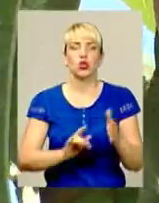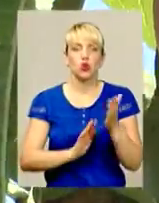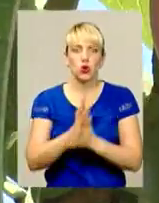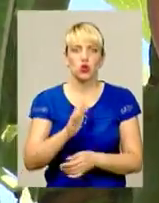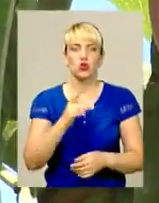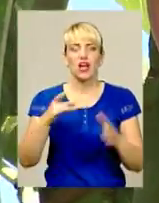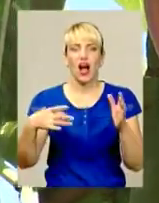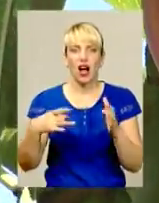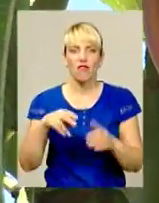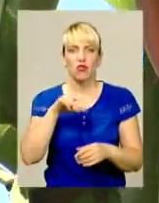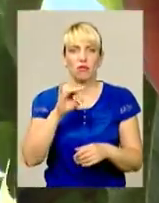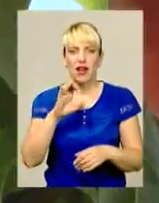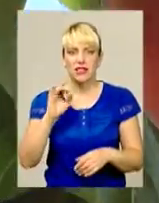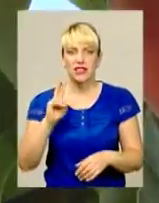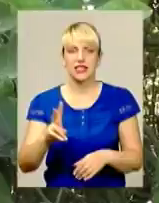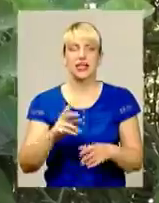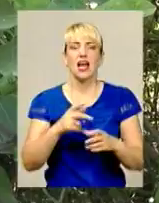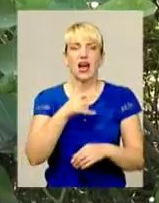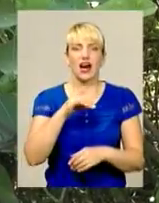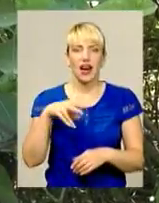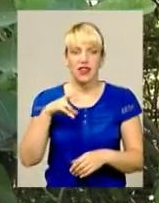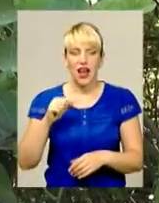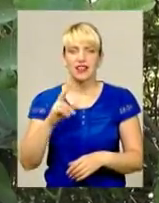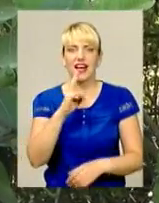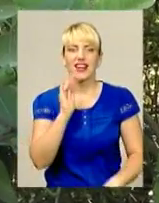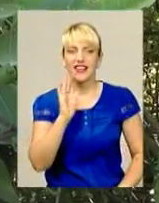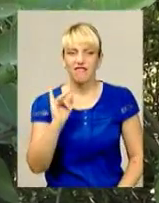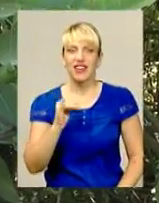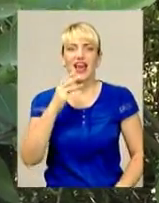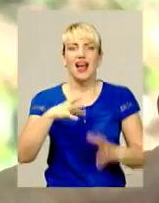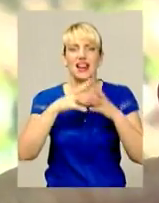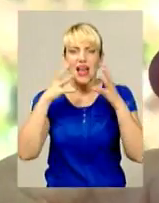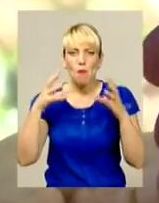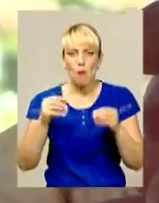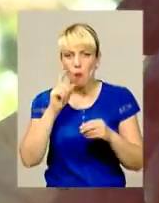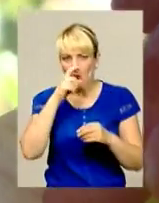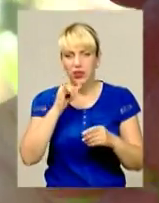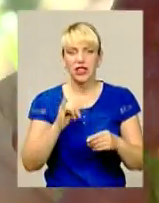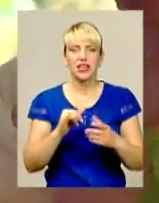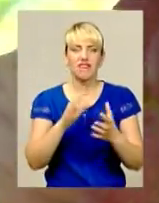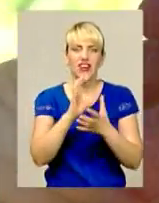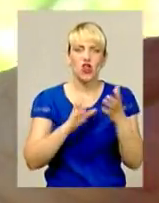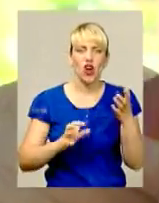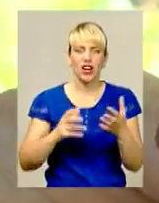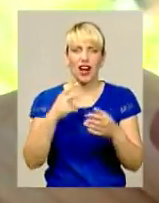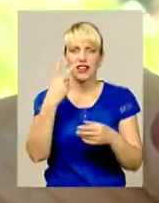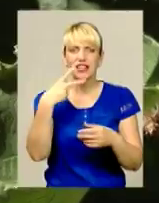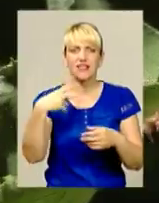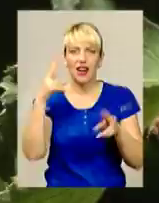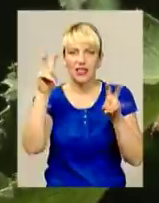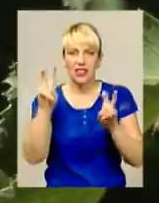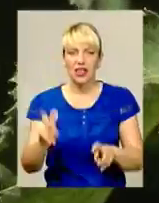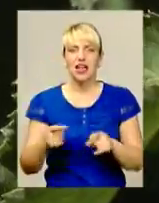персики, гранати, а ще лимони, мандарини, ківі, інжир, дві сотні сортів винограду та ще всяка всячина, яку імене те, що не